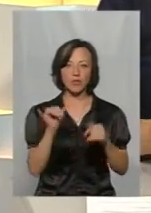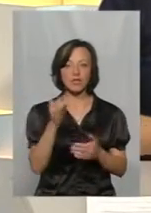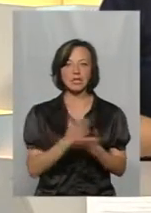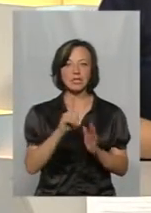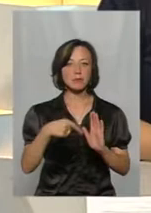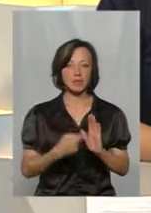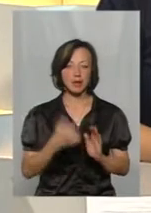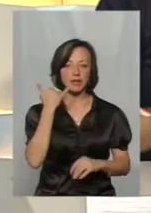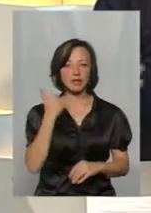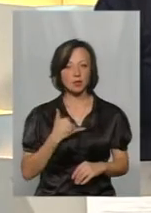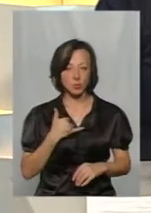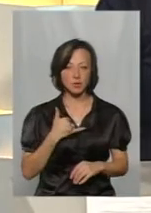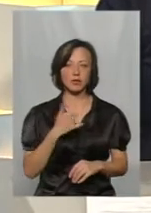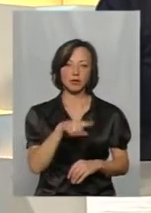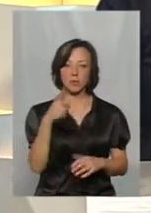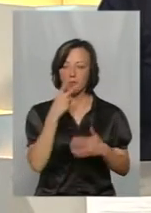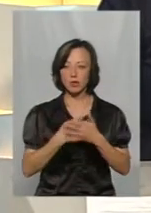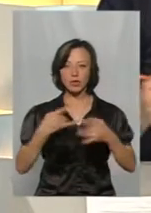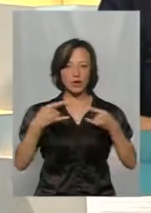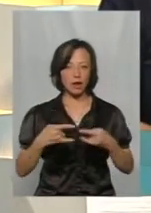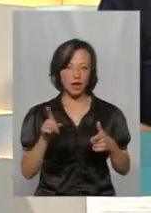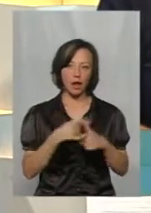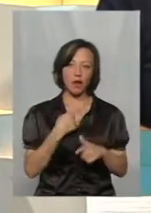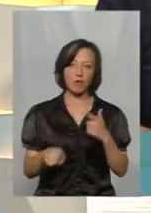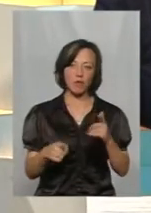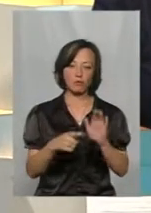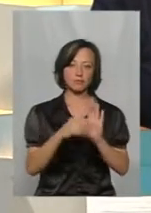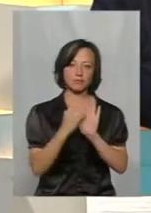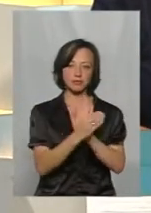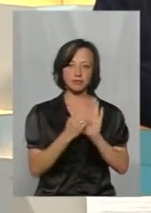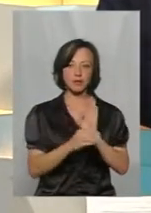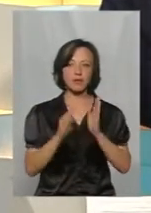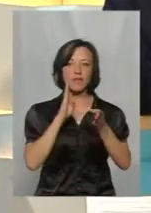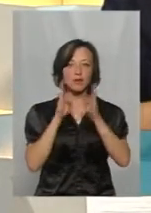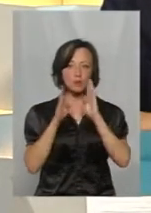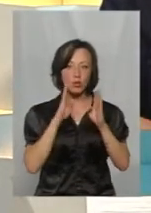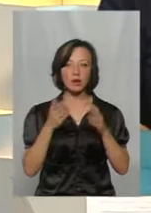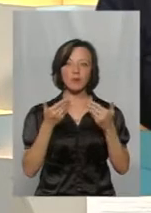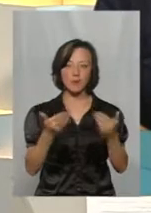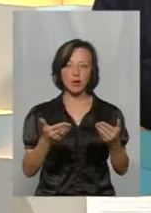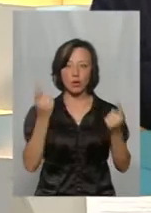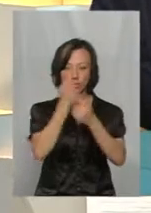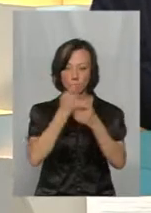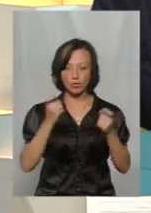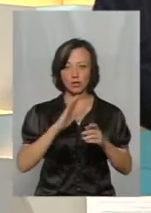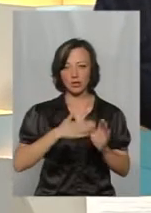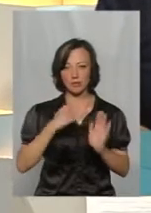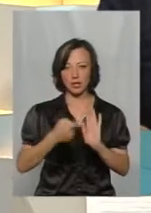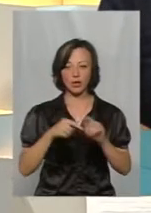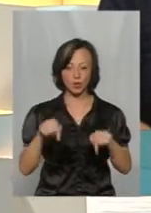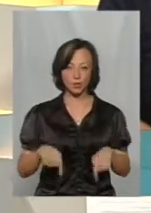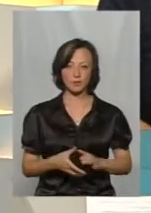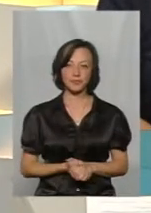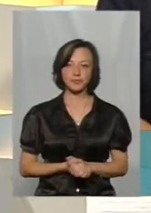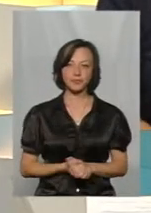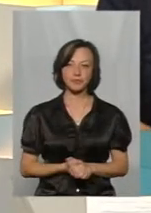запитання, то телефонуйте за телефоном, який бачите на екранах, або дописуйте у соцмережі Фейсбук, і ми озвучимо нашій гості питання тут у ефірі.